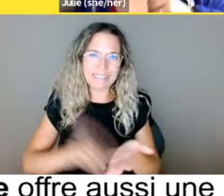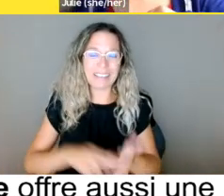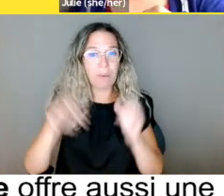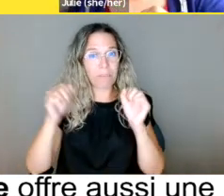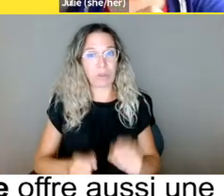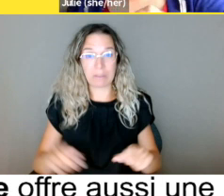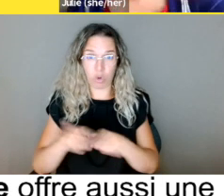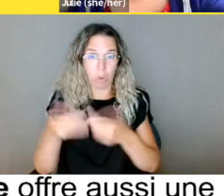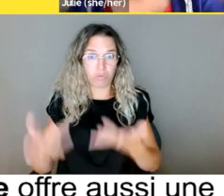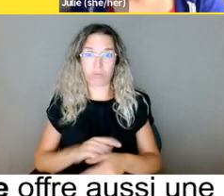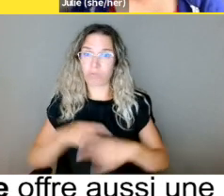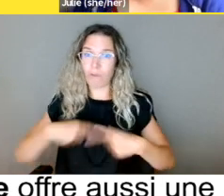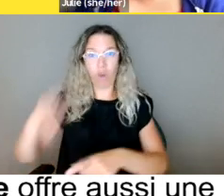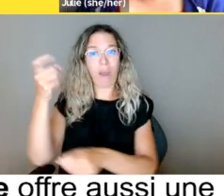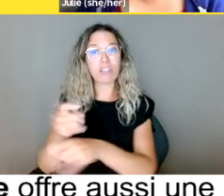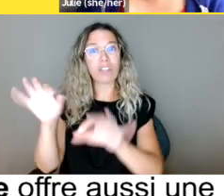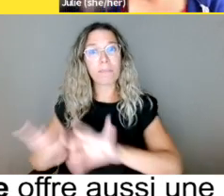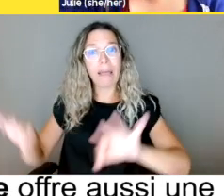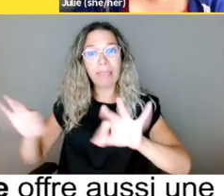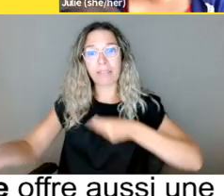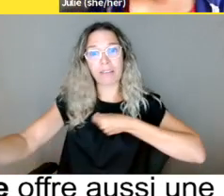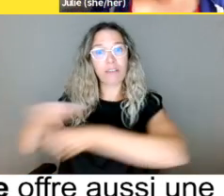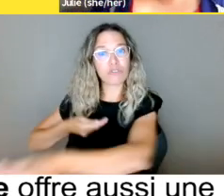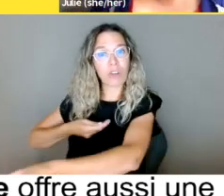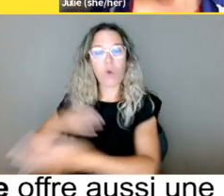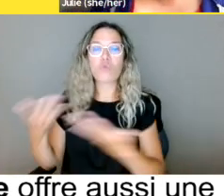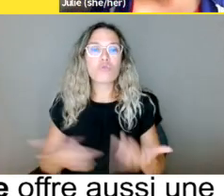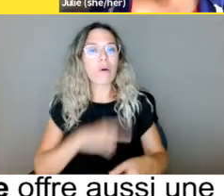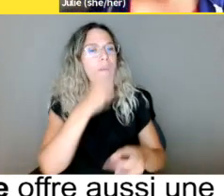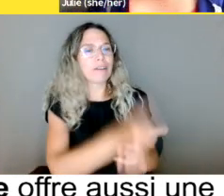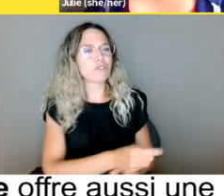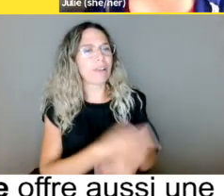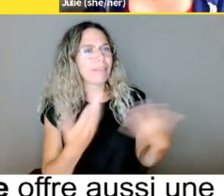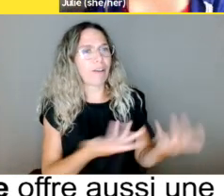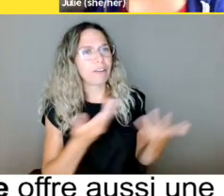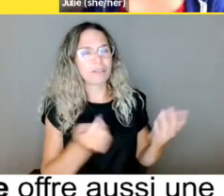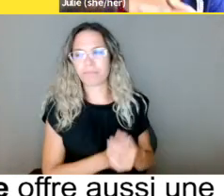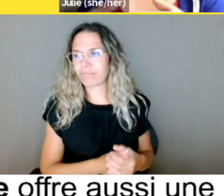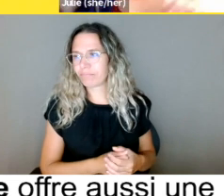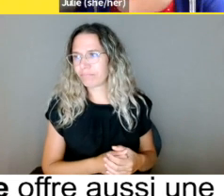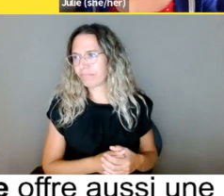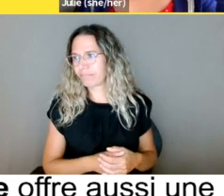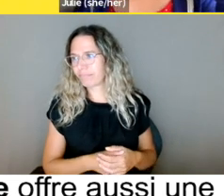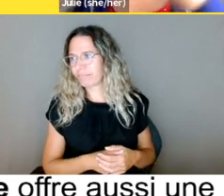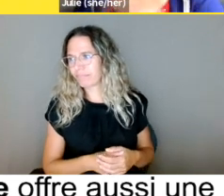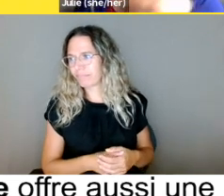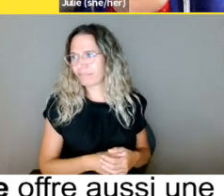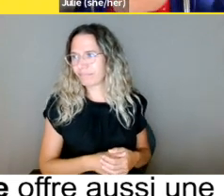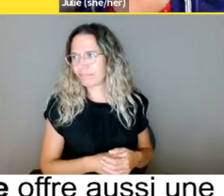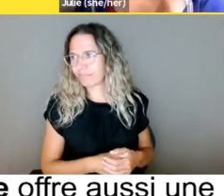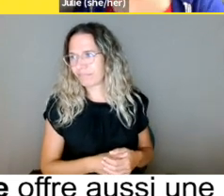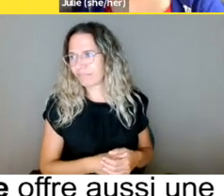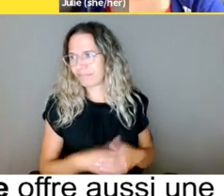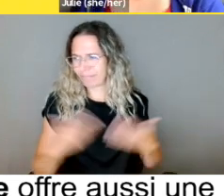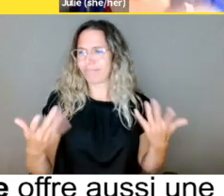témoignés par un commissaire à la sermentation ou un ou une notaire. Ça peut être vraiment, littéralement, juste